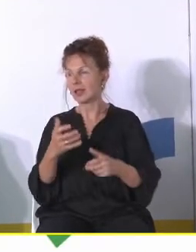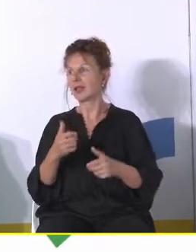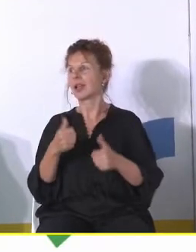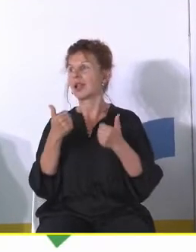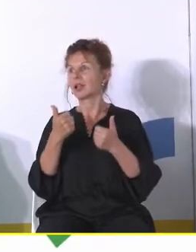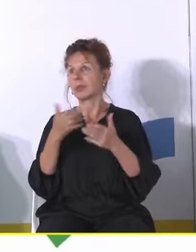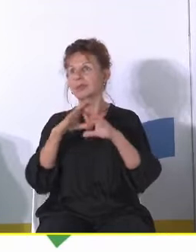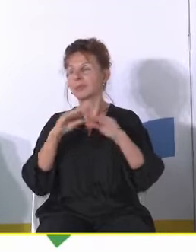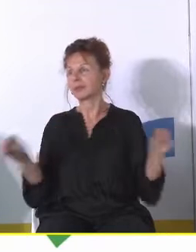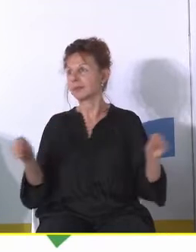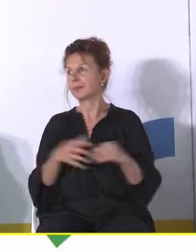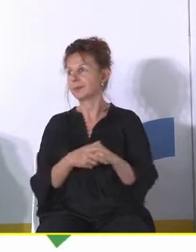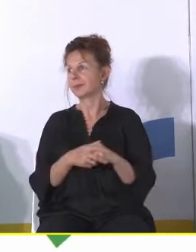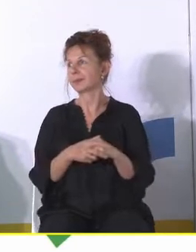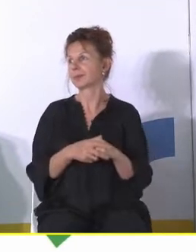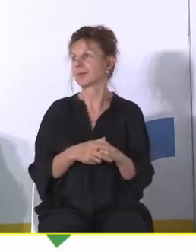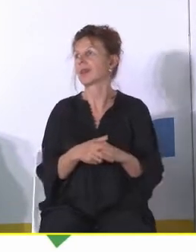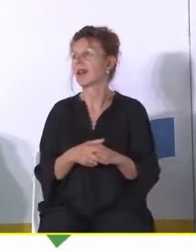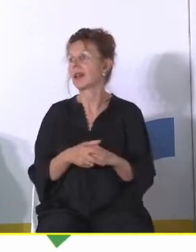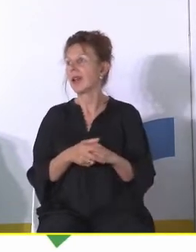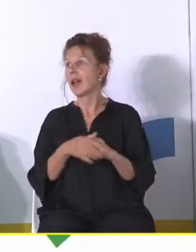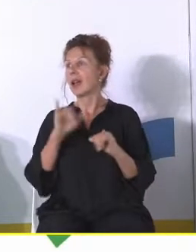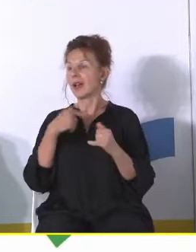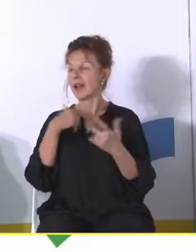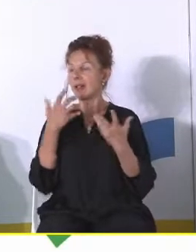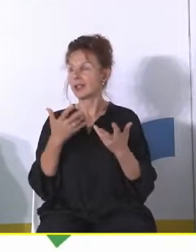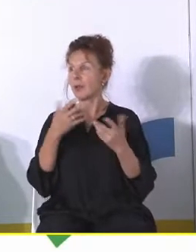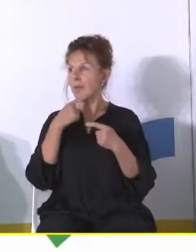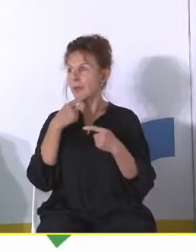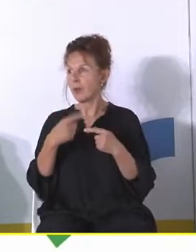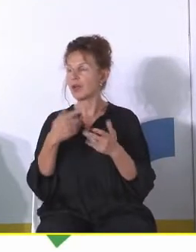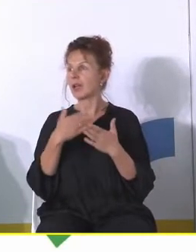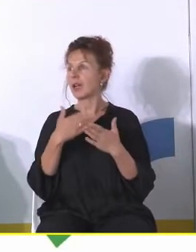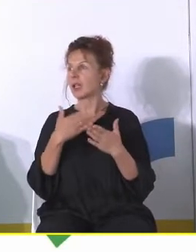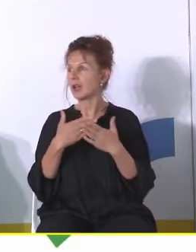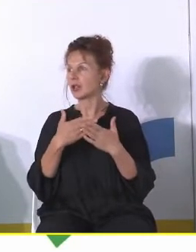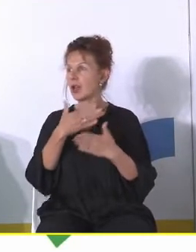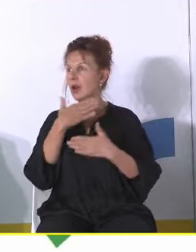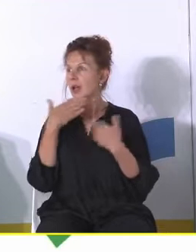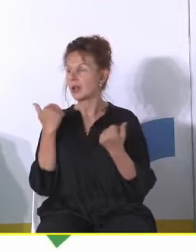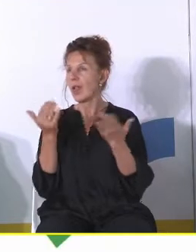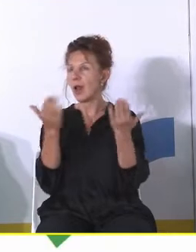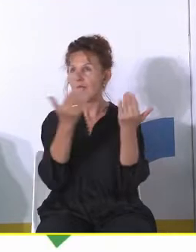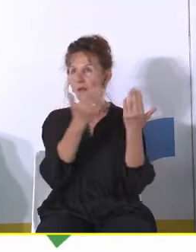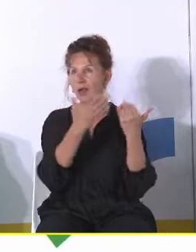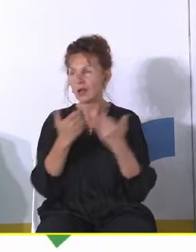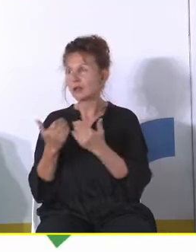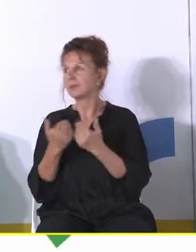zniknęła ja chciałem powiedzieć tylko dlaczego nie ma werbunku